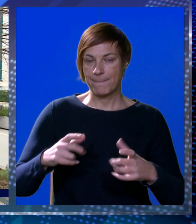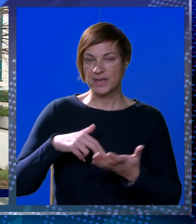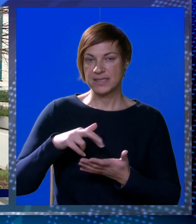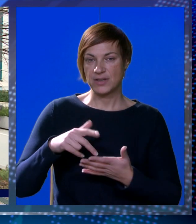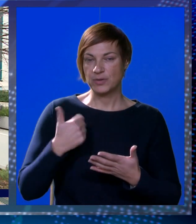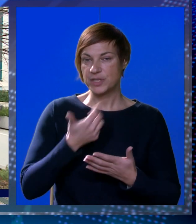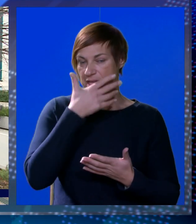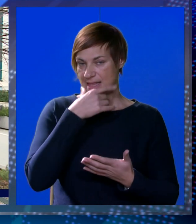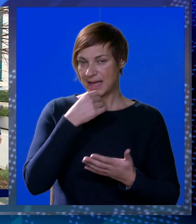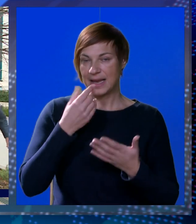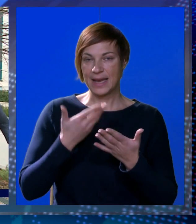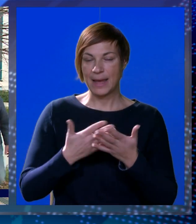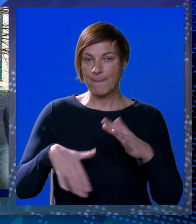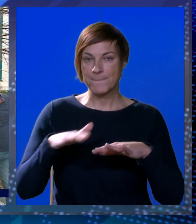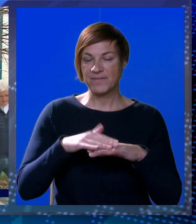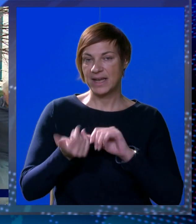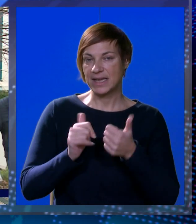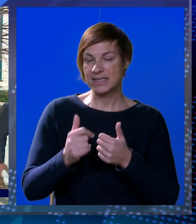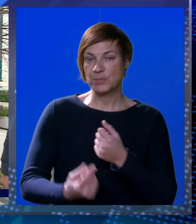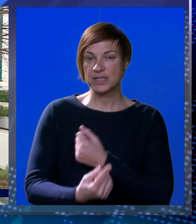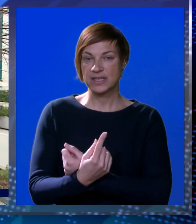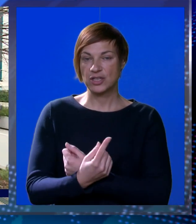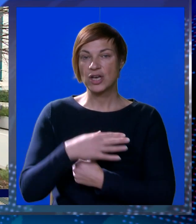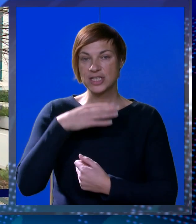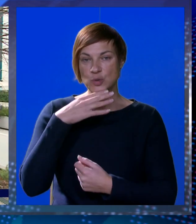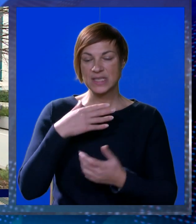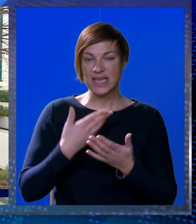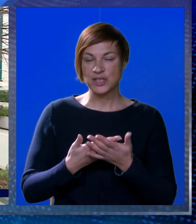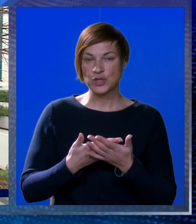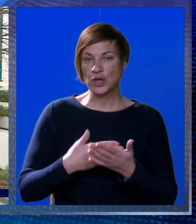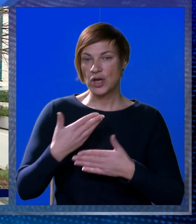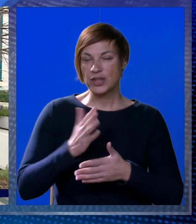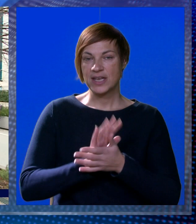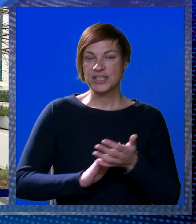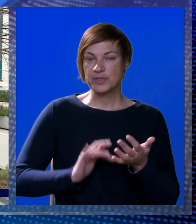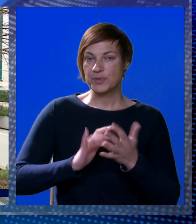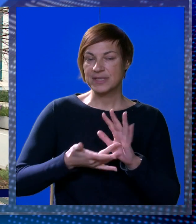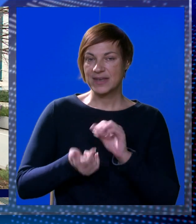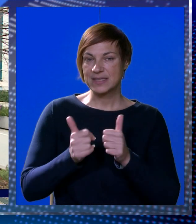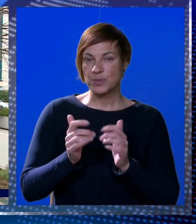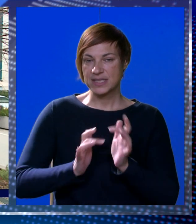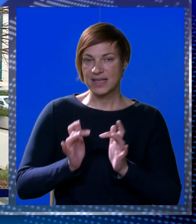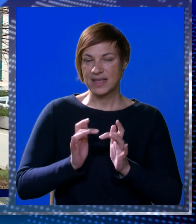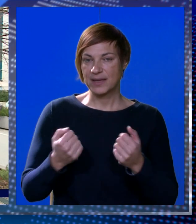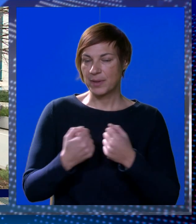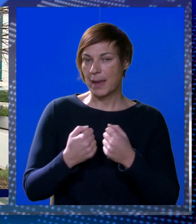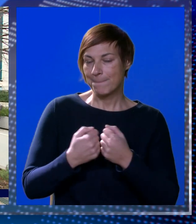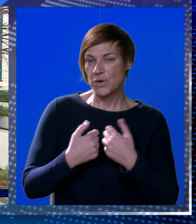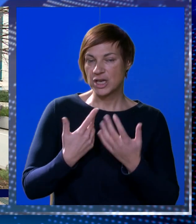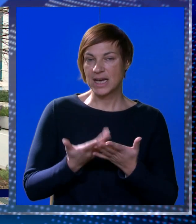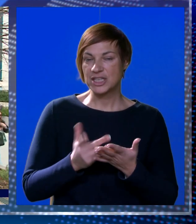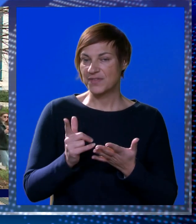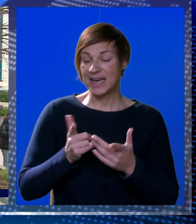bazenu idu, bit će to jedna lijepa, velika sportska manifestacija u Sjećnju, a onda će grenuti opet sva ona sportska takvičenja,